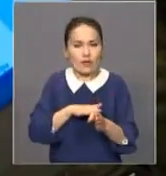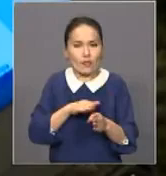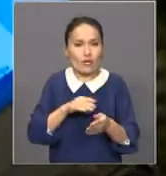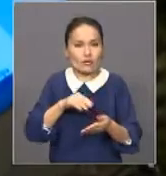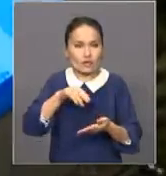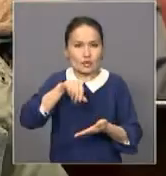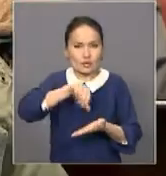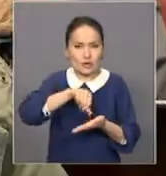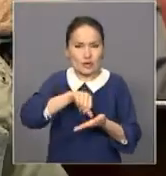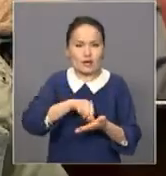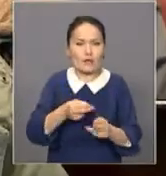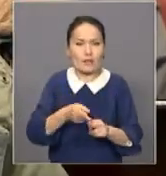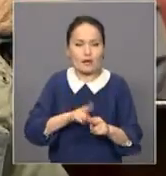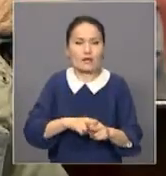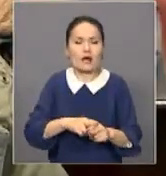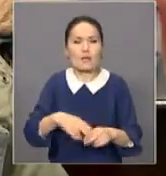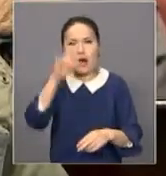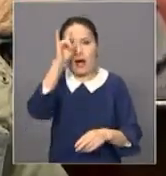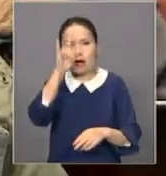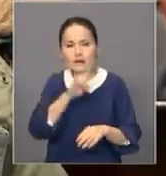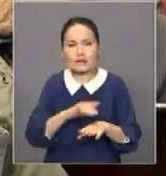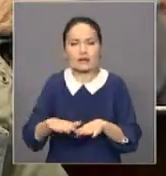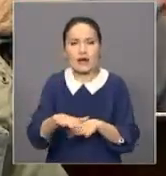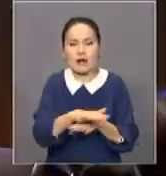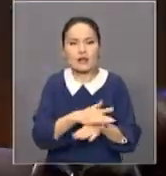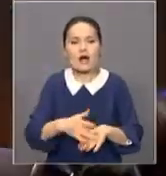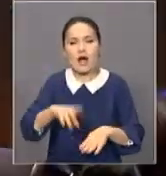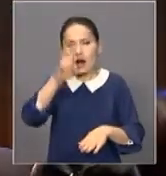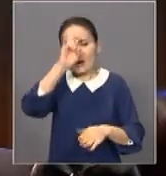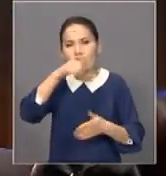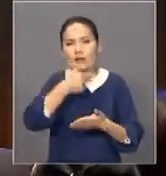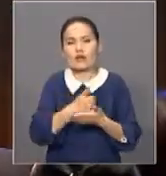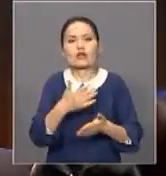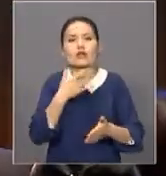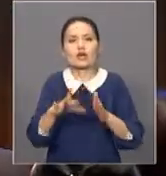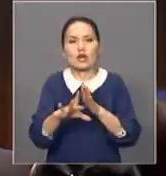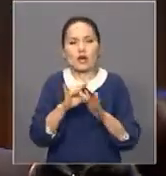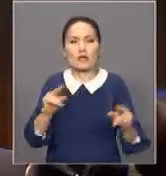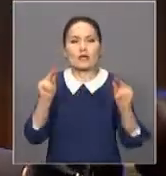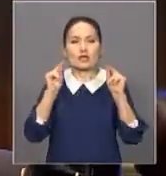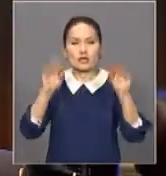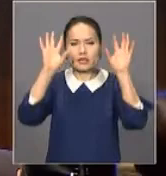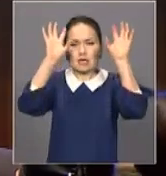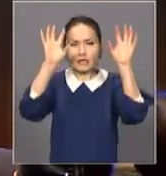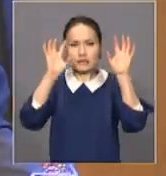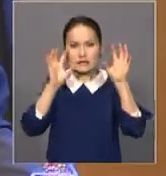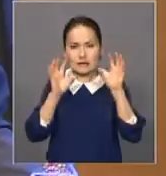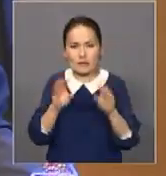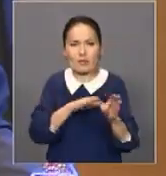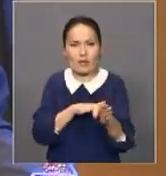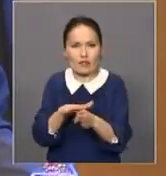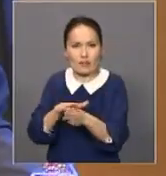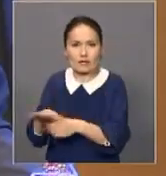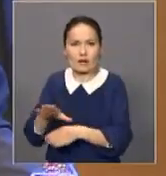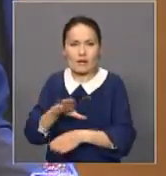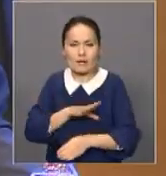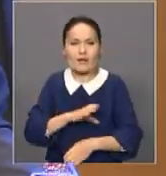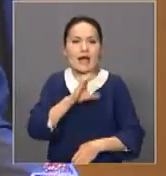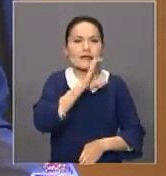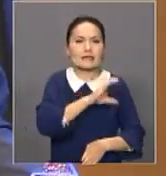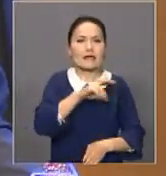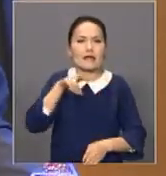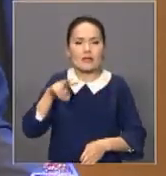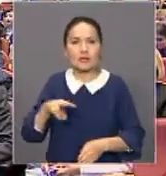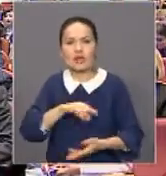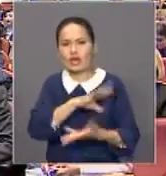Лебедев дауыс беру өдерісі еркін ашық және демократиял сайлаудың қағидаттарына сай өткені атау өттім. Сергей Лебедев жалпы